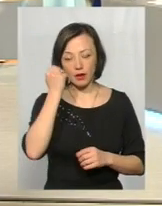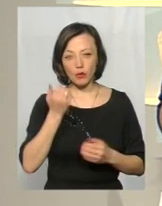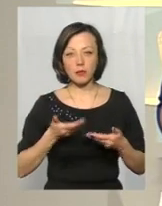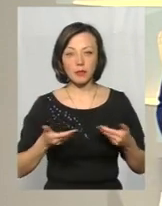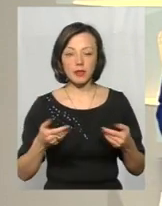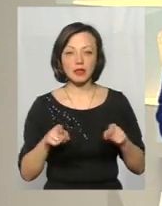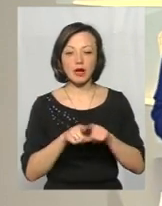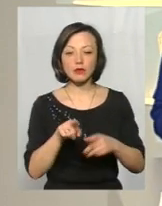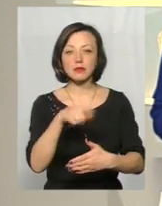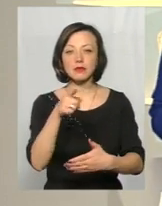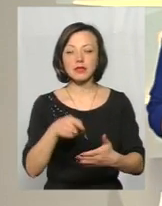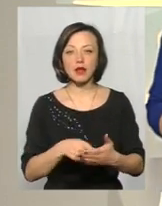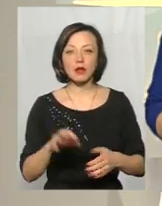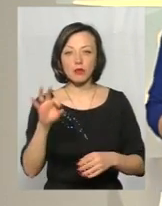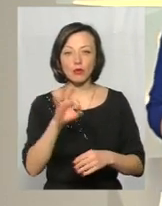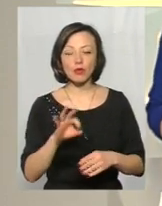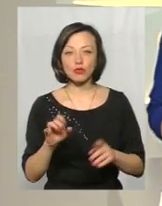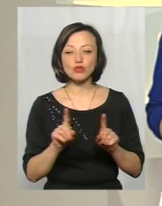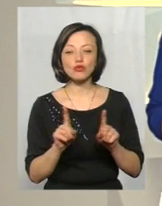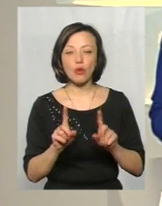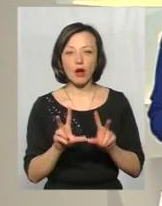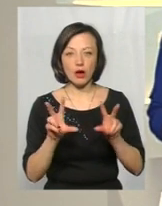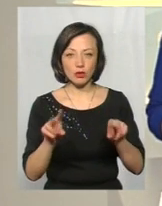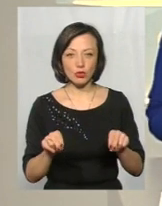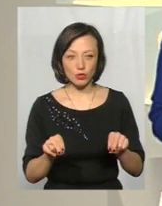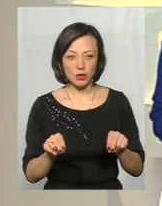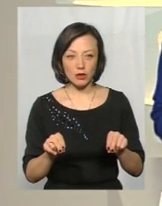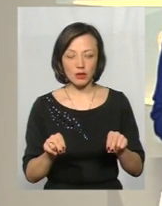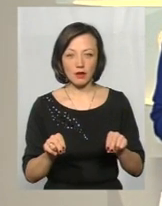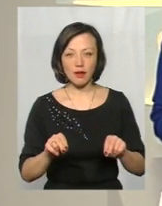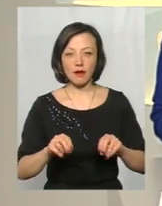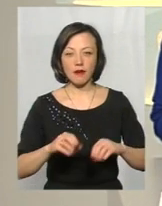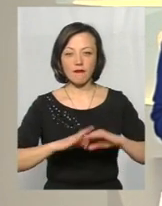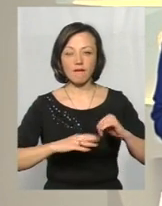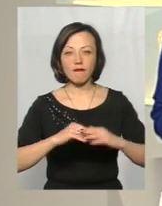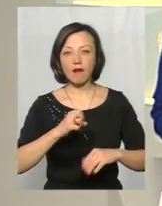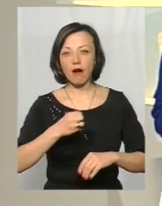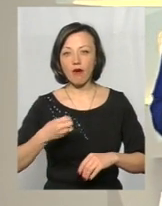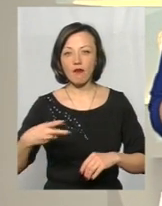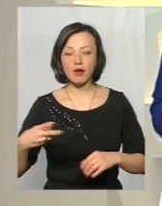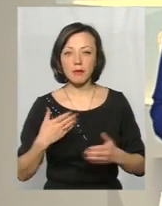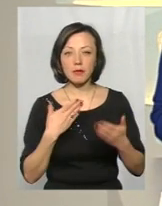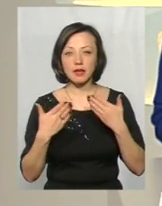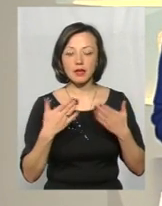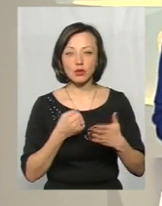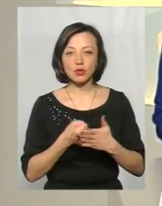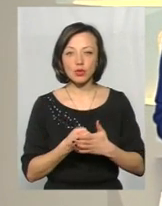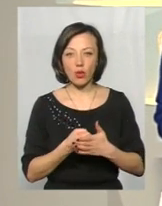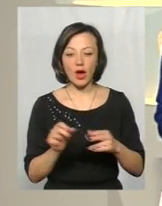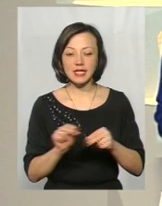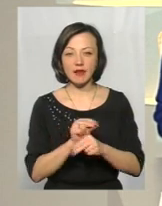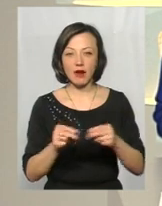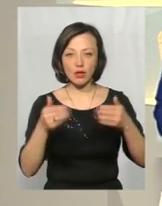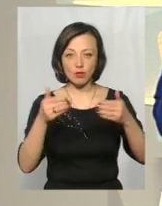також задали питання з приводу того, що гарантує фаховий підхід до реставрації муру у Кам'янець-Подільській